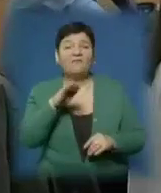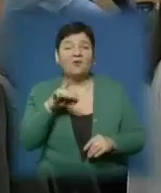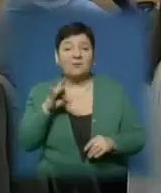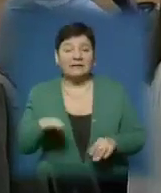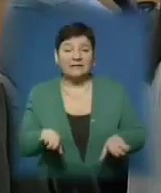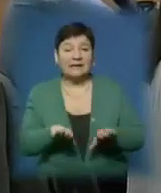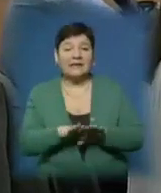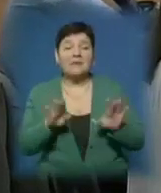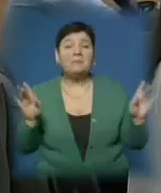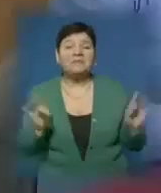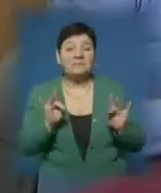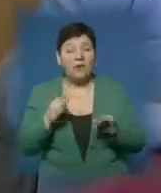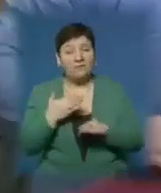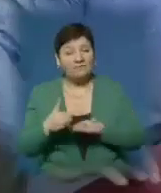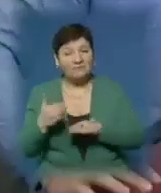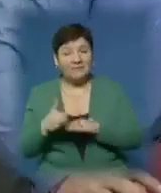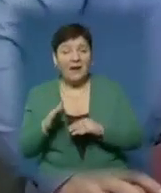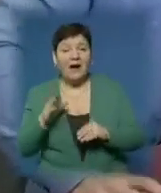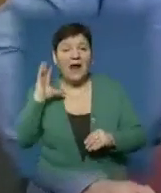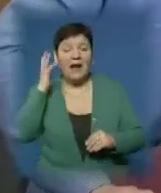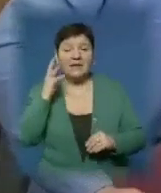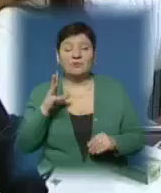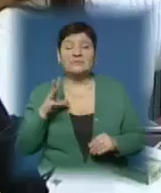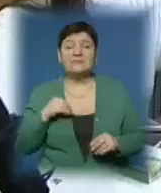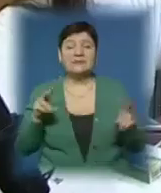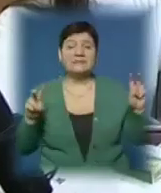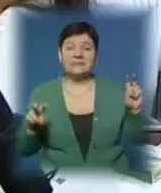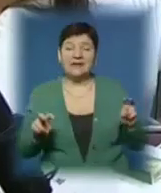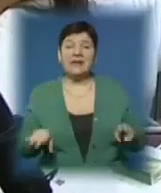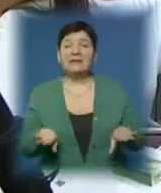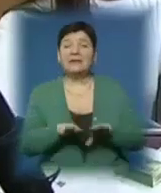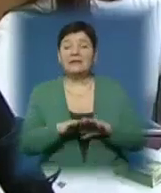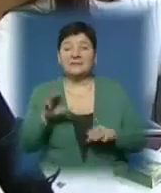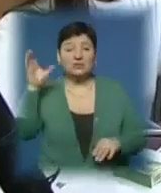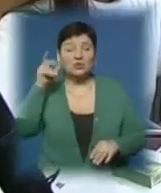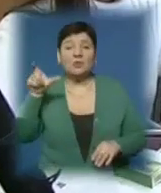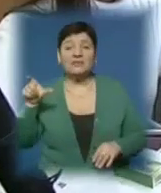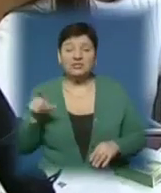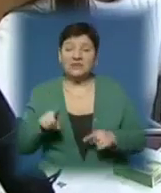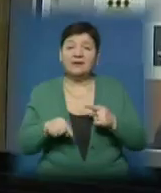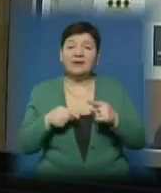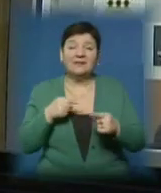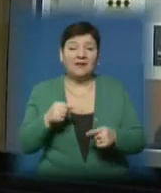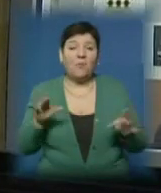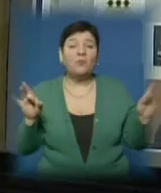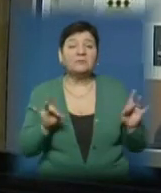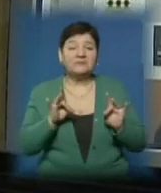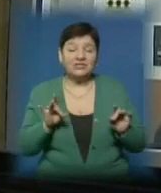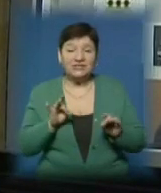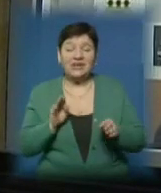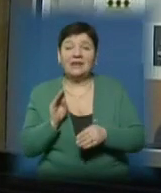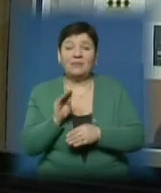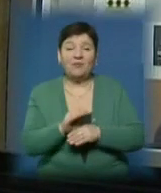Такі пісні відфільтровують, аби радіостанція тримала свій стиль. Проте частіше слухачі навпаки, доповнюють музичне наповнення